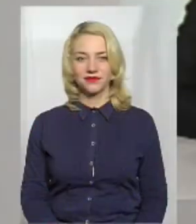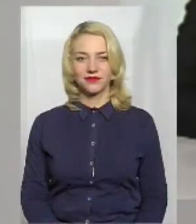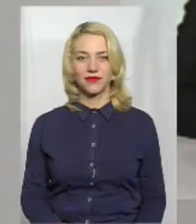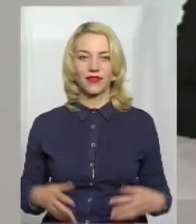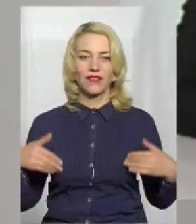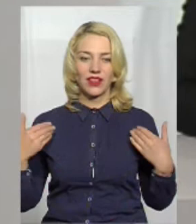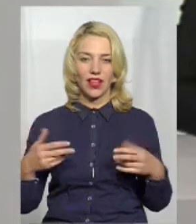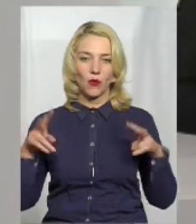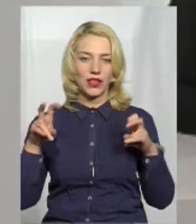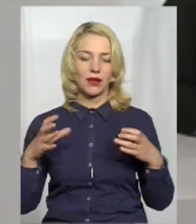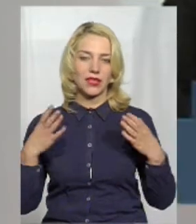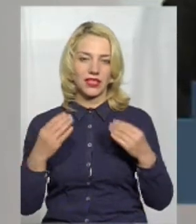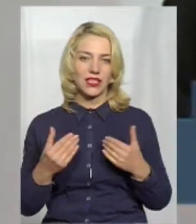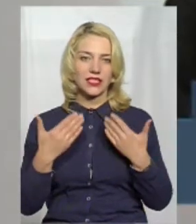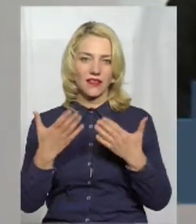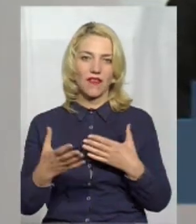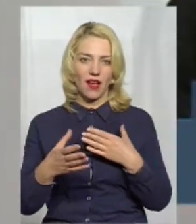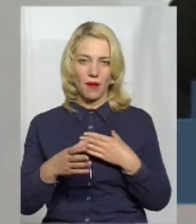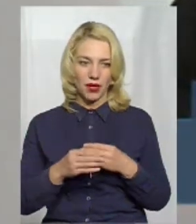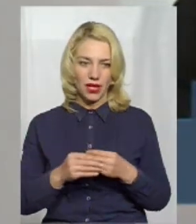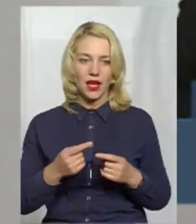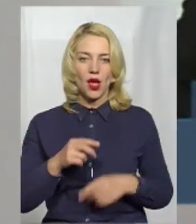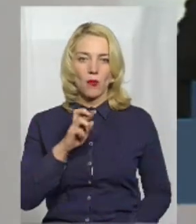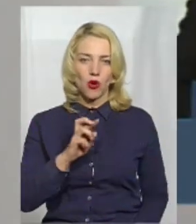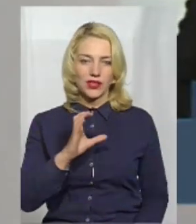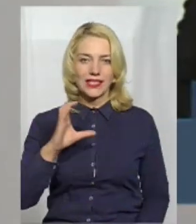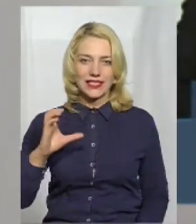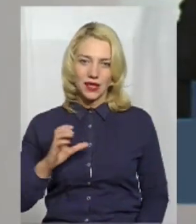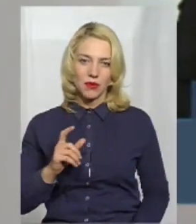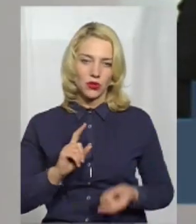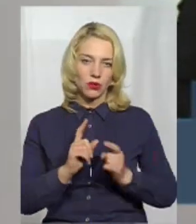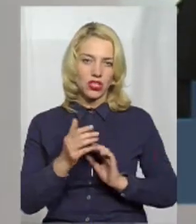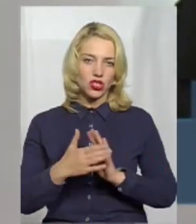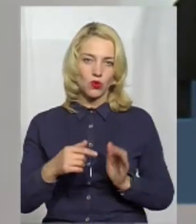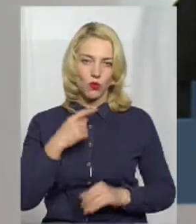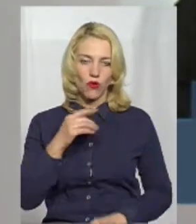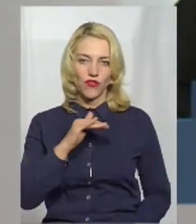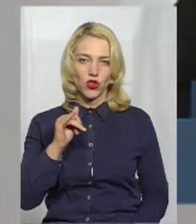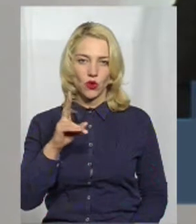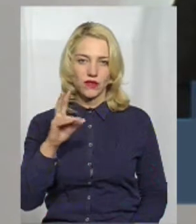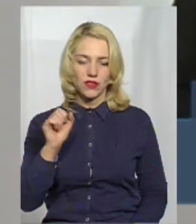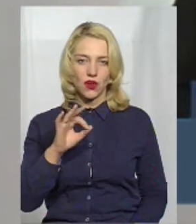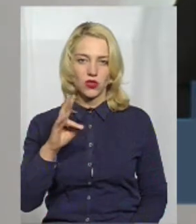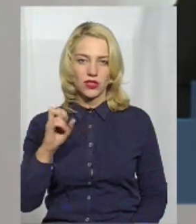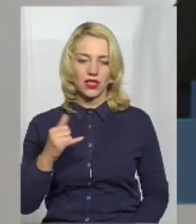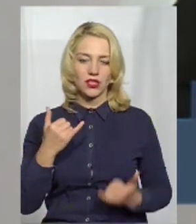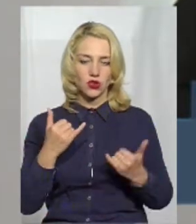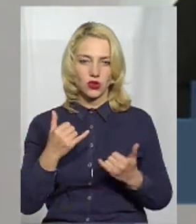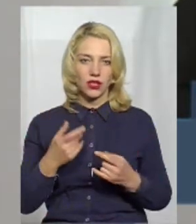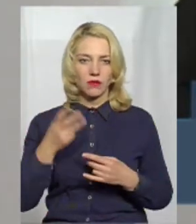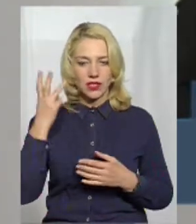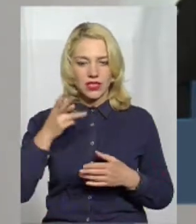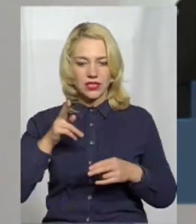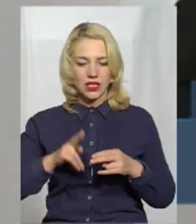Вітаємо у тимі дня. З вами Богдан Семенюк. На жестову мову перекладає Оксана Фіновська. Щойно у Хмельницькому закінчилась